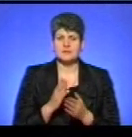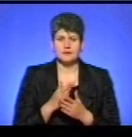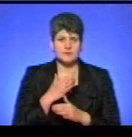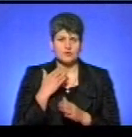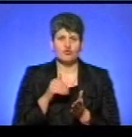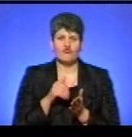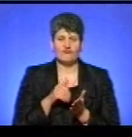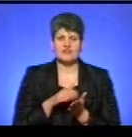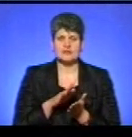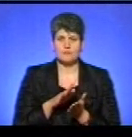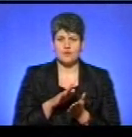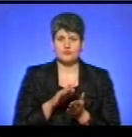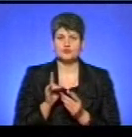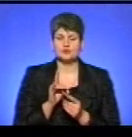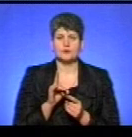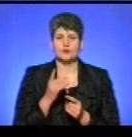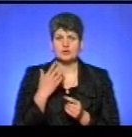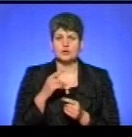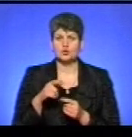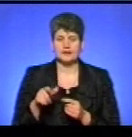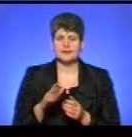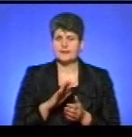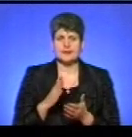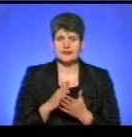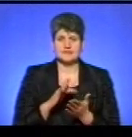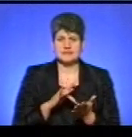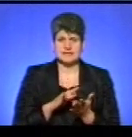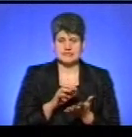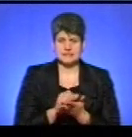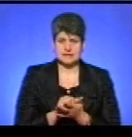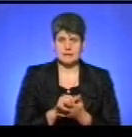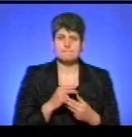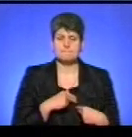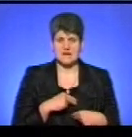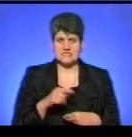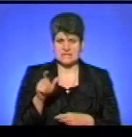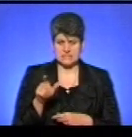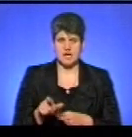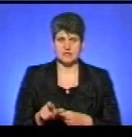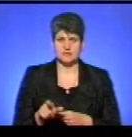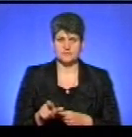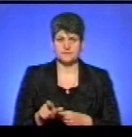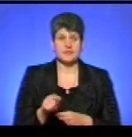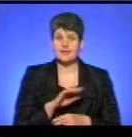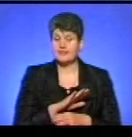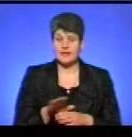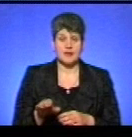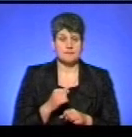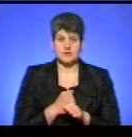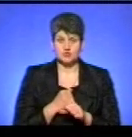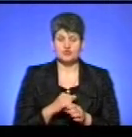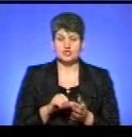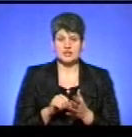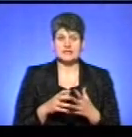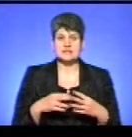щодо, коли людина не перебуває в центрі зайнятості, працездатна мається на увазі, і не працює, або членці